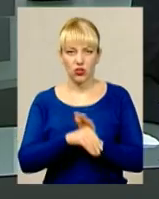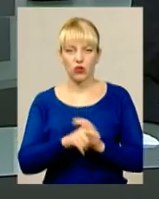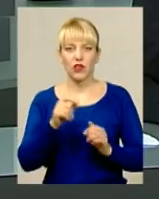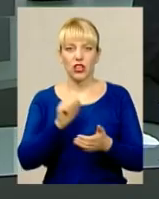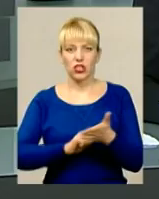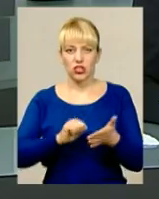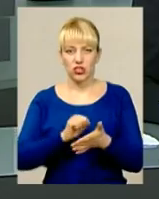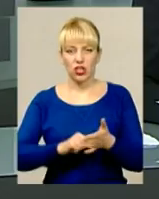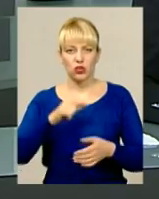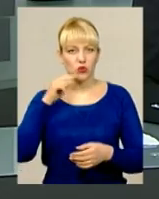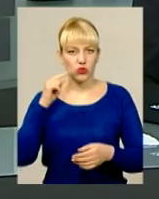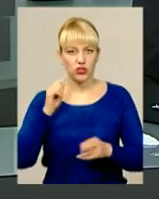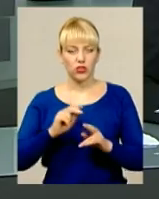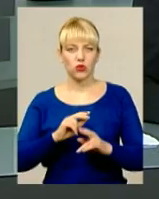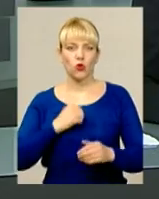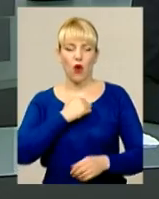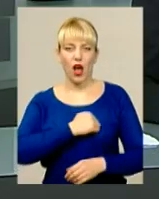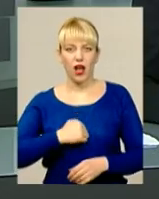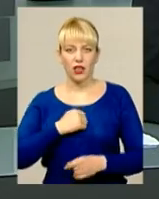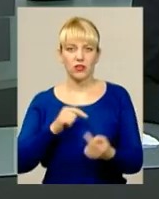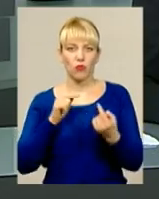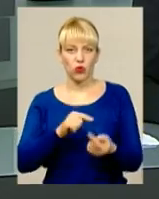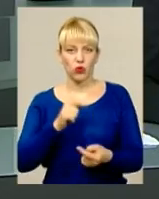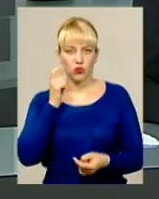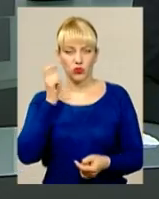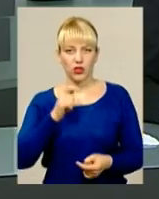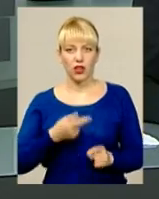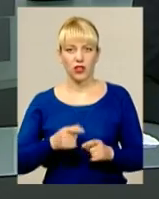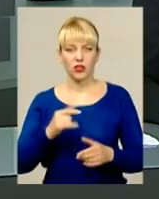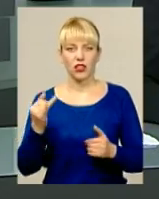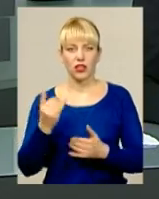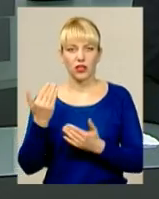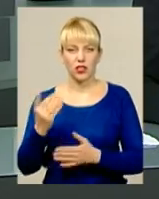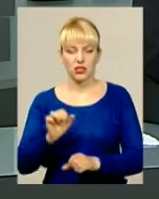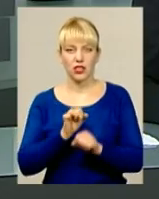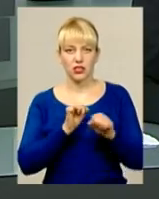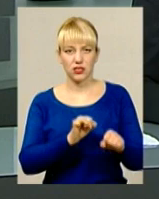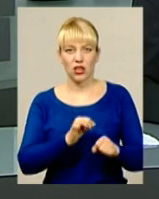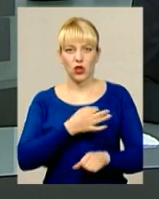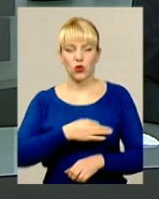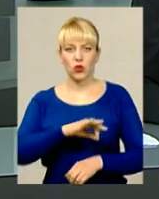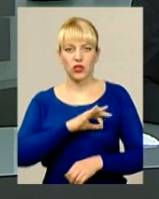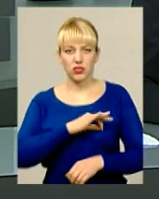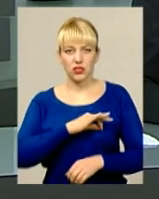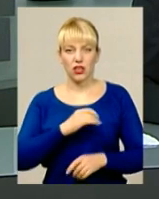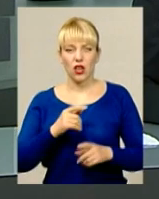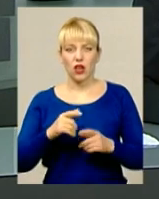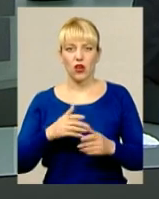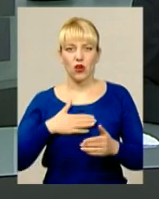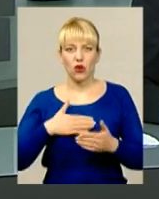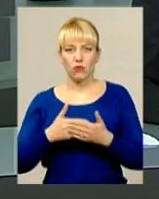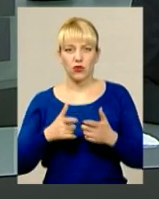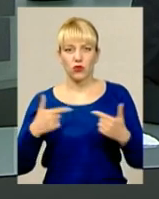агресію проти України. Інтереси сім'ї загиблого представляли юристи правозахисної громадської організації «Сила